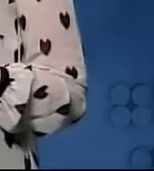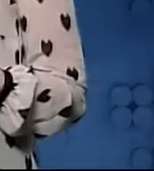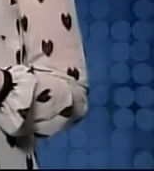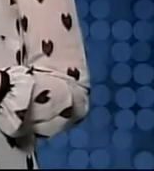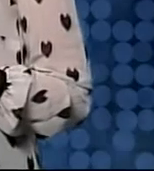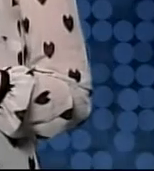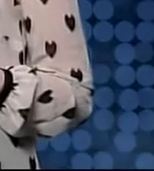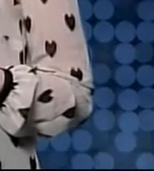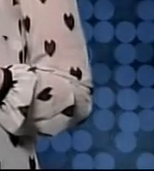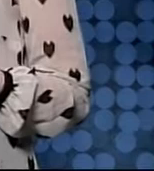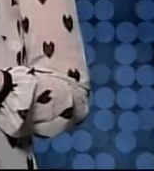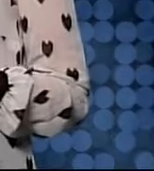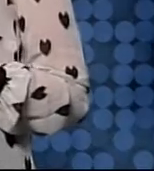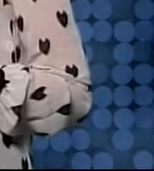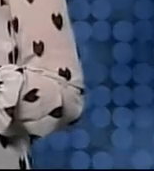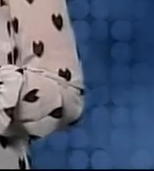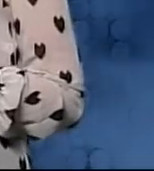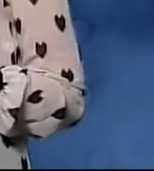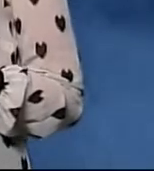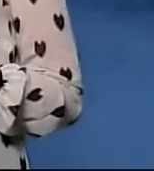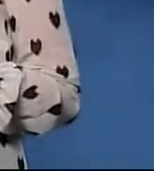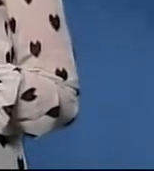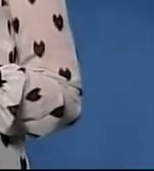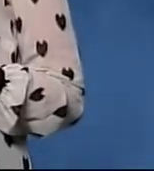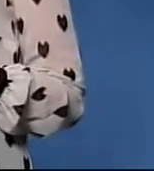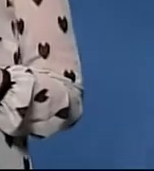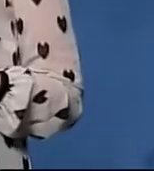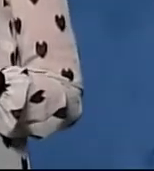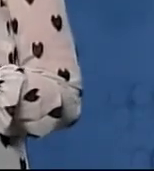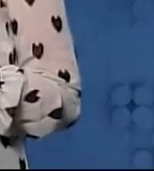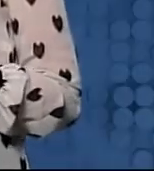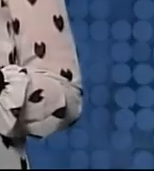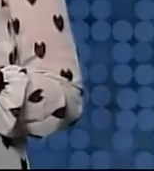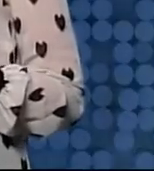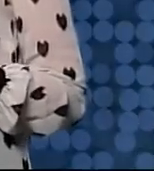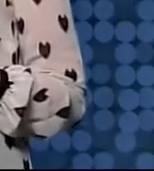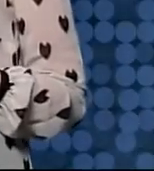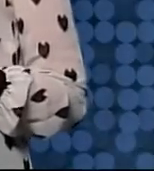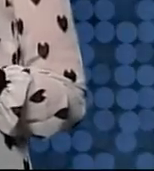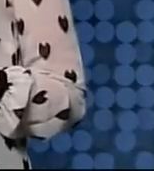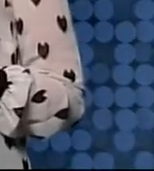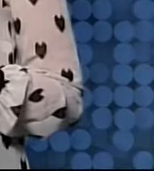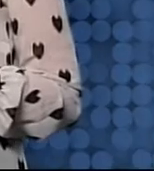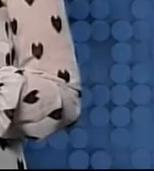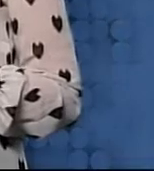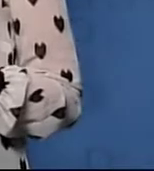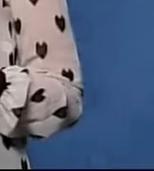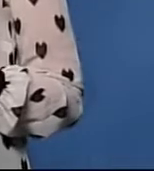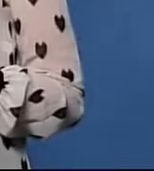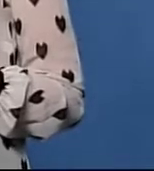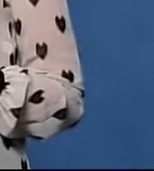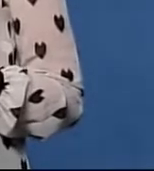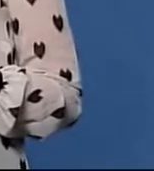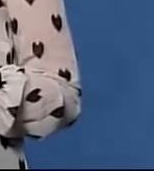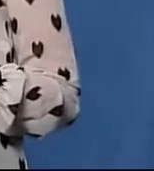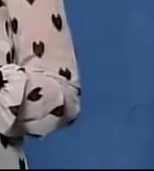На нашому телеканалі настав час дізнатися інформацією про погоду. Про те, якою вона буде у четвер 12 квітня, розповім